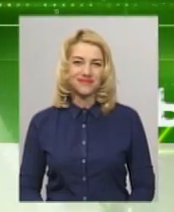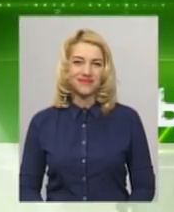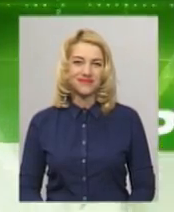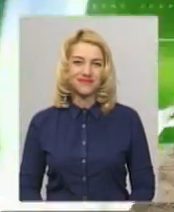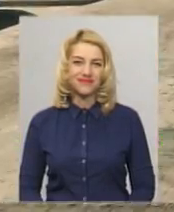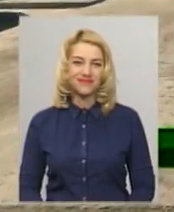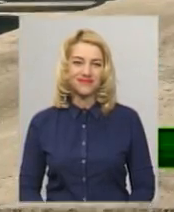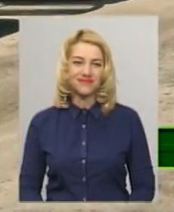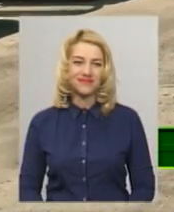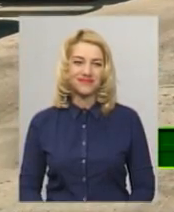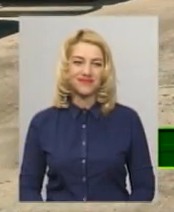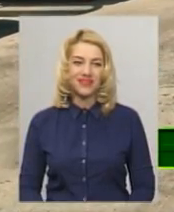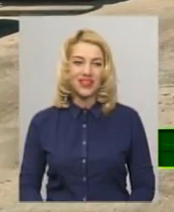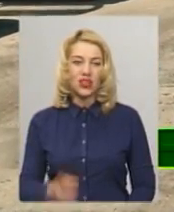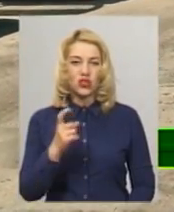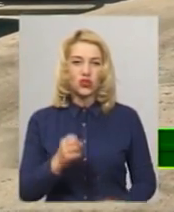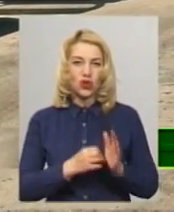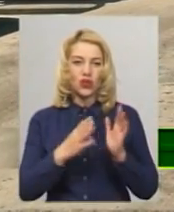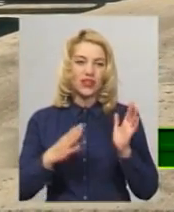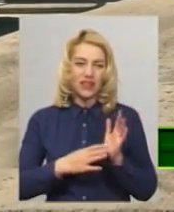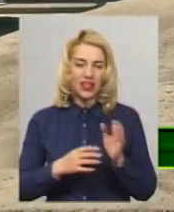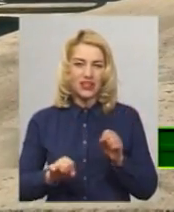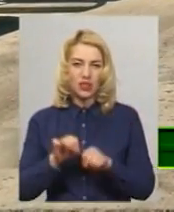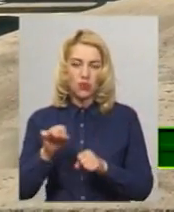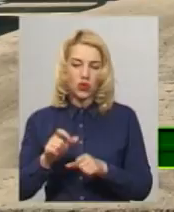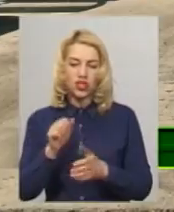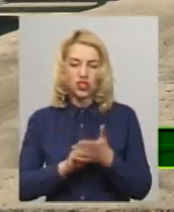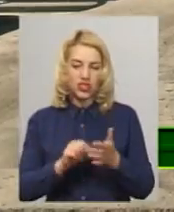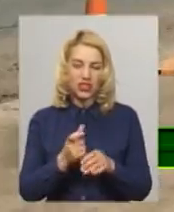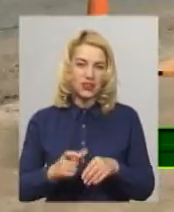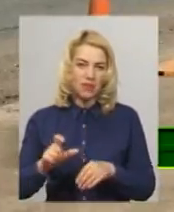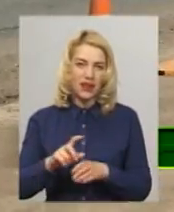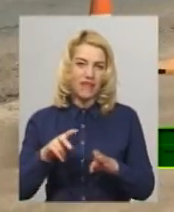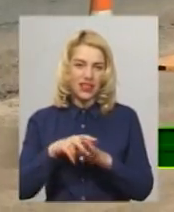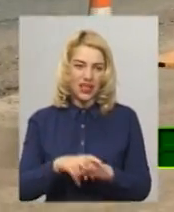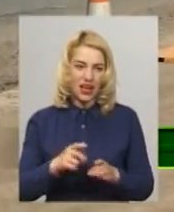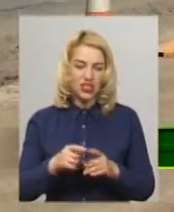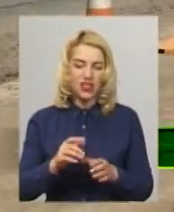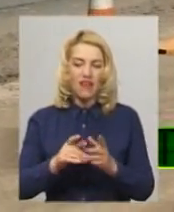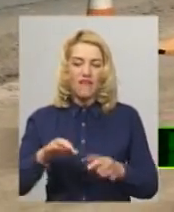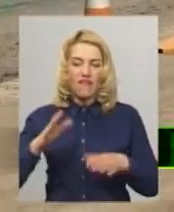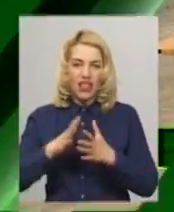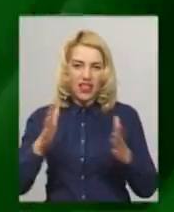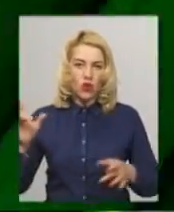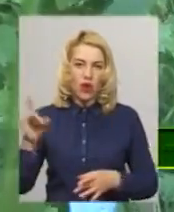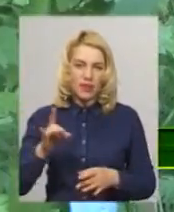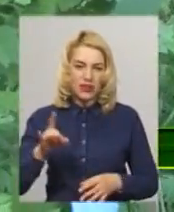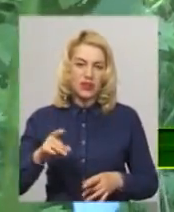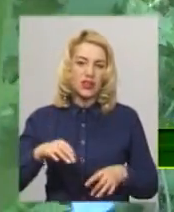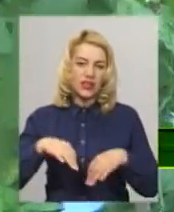Музика 119 порушень через перевантаження великогабаритного транспорту зафіксовано з початку року на Хмельниччині.